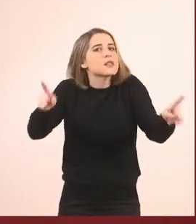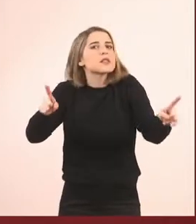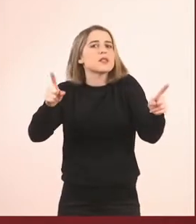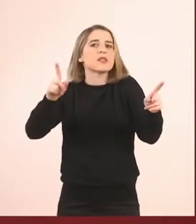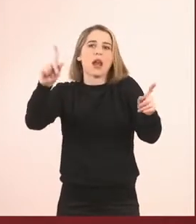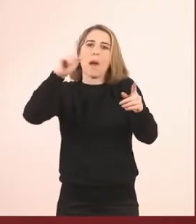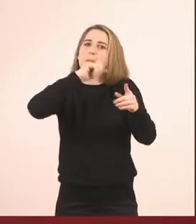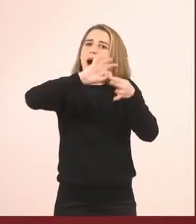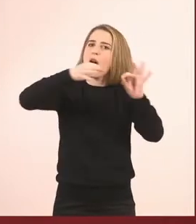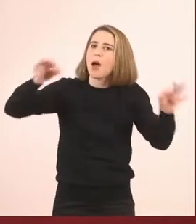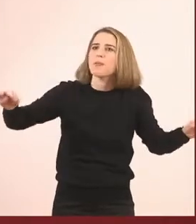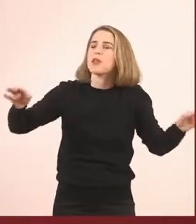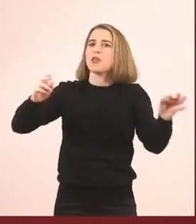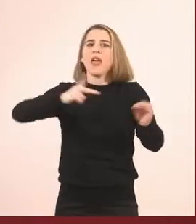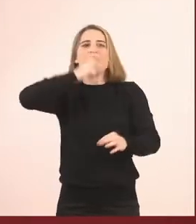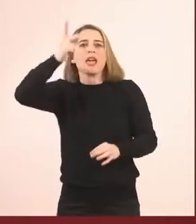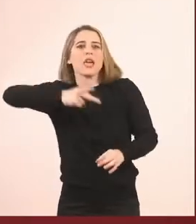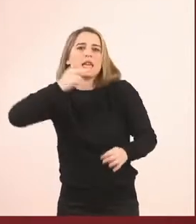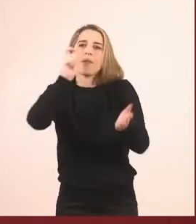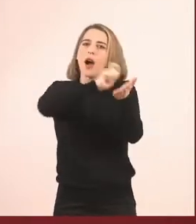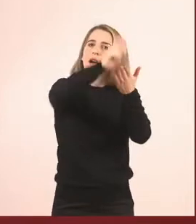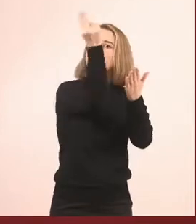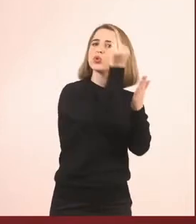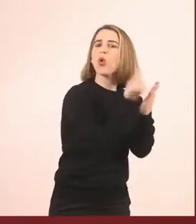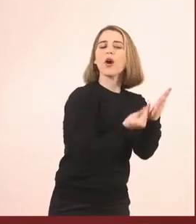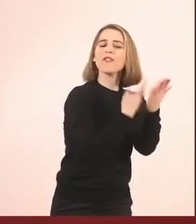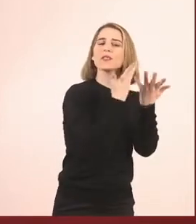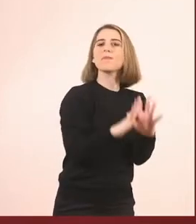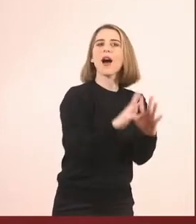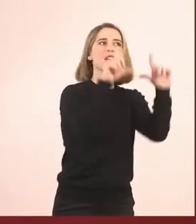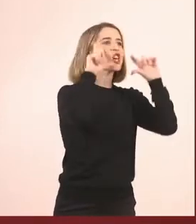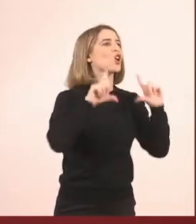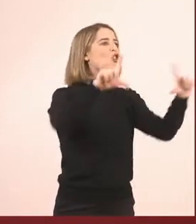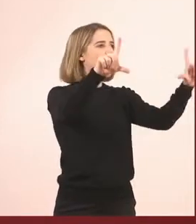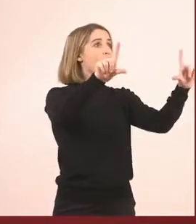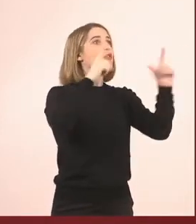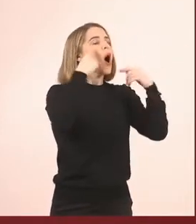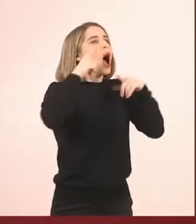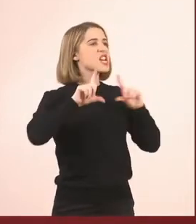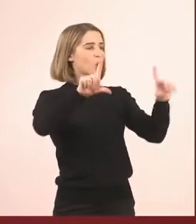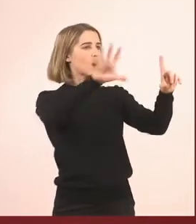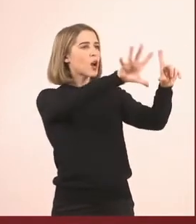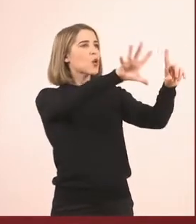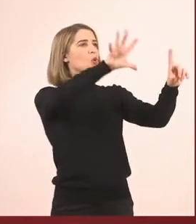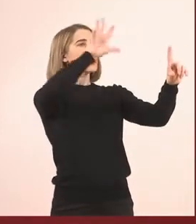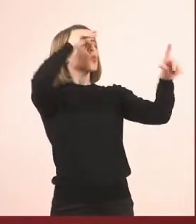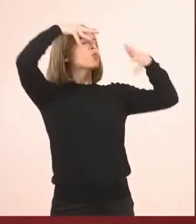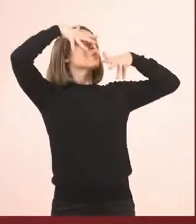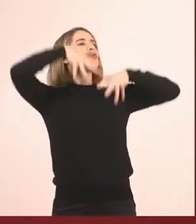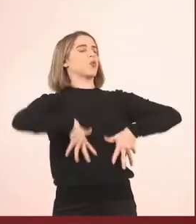παραμύθι ή ένα δίγημα. Εδώ πέρα, στο συγκεκριμένο, μπορώ να σας δώσω μια ιδέα. Εφόσον είναι